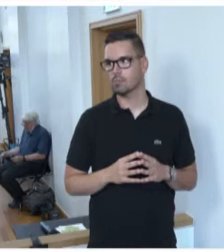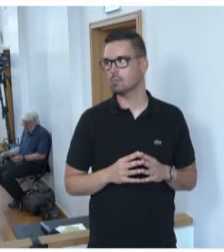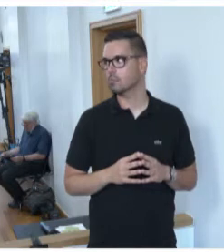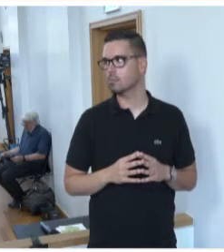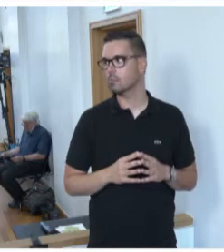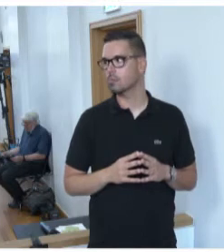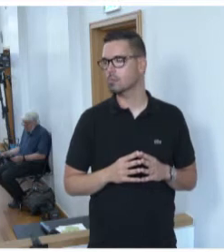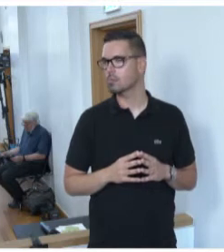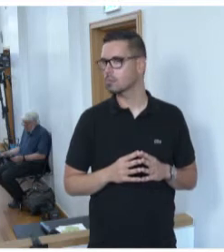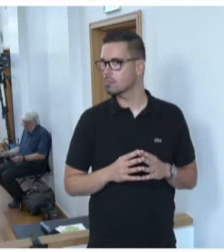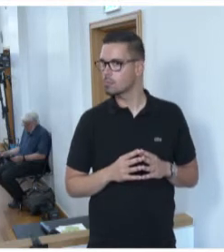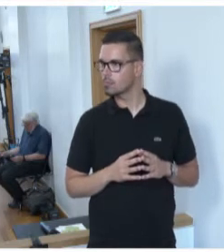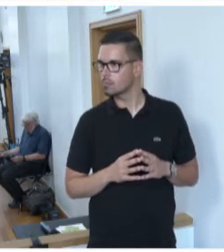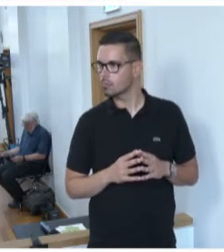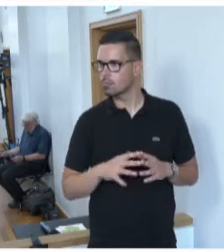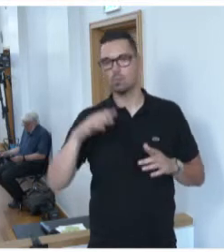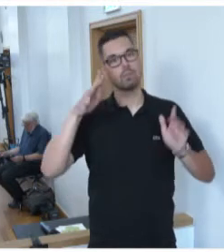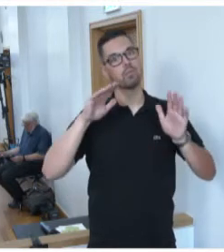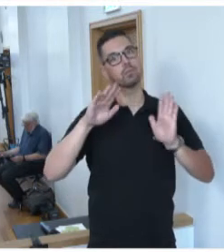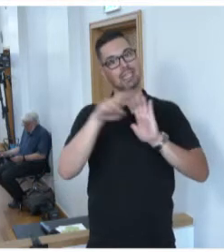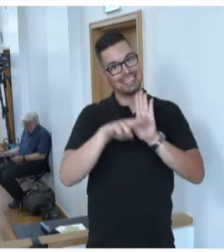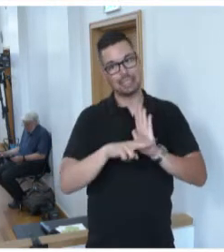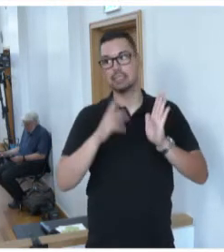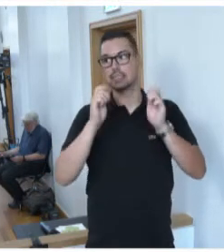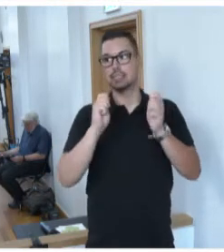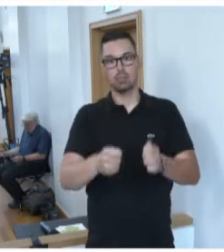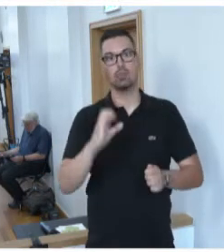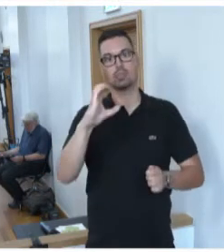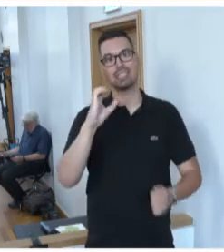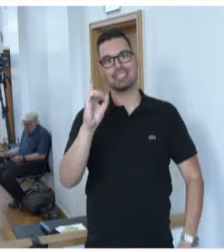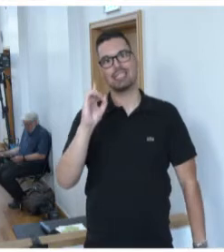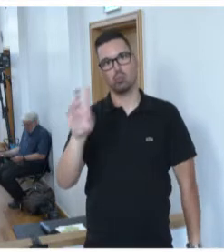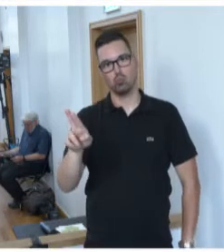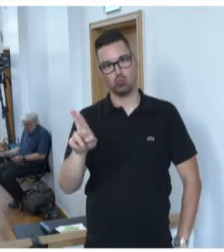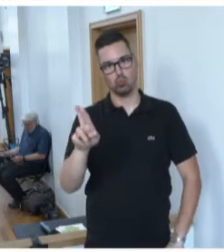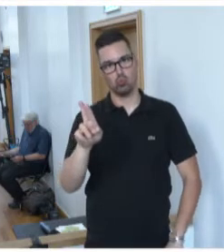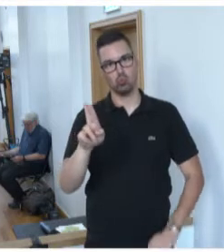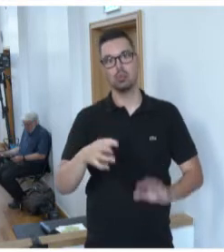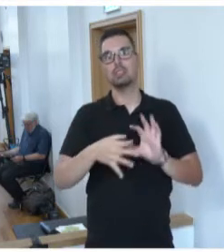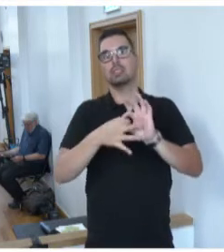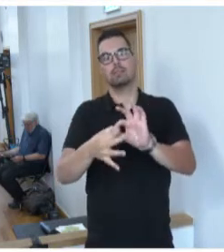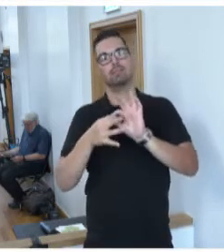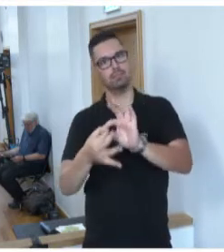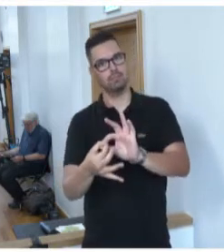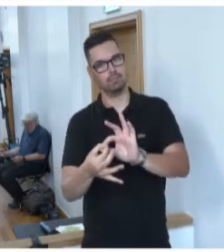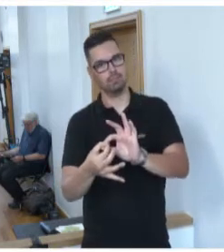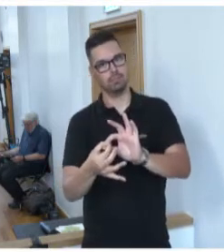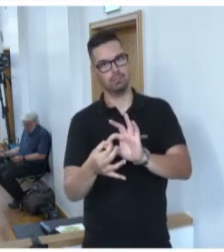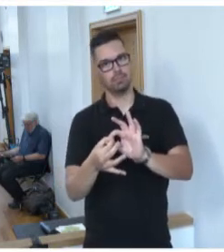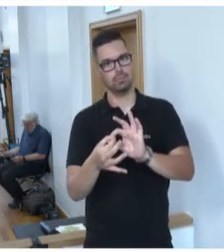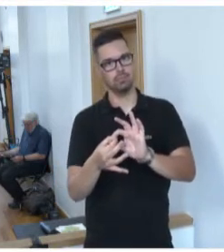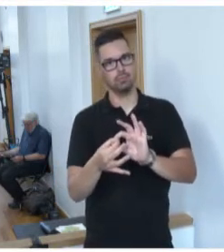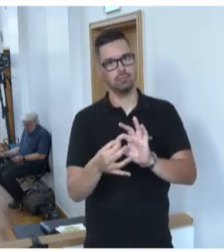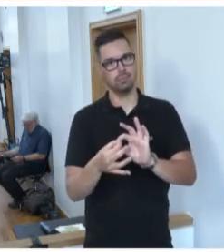Der vorliegende Gesetzesentwurf der CDU-Fraktion bezieht sich auf folgende Passage des geraden